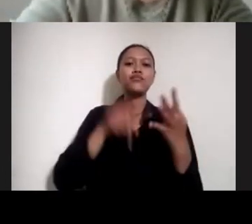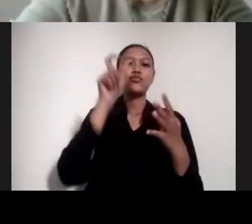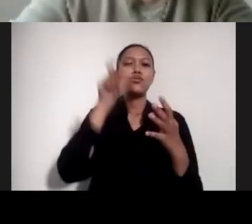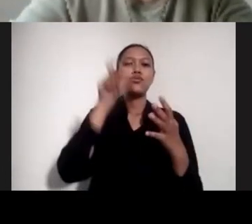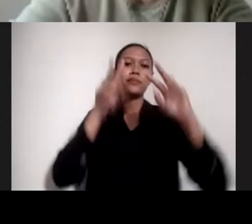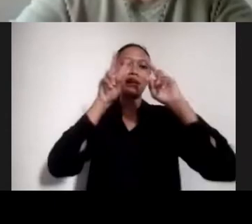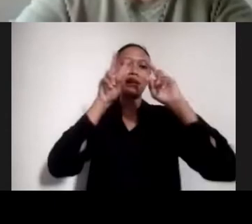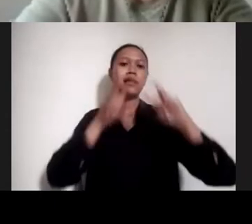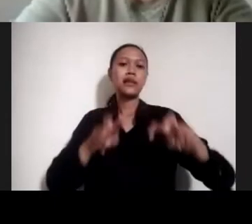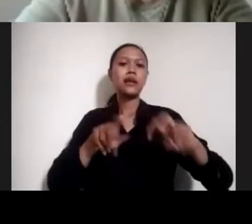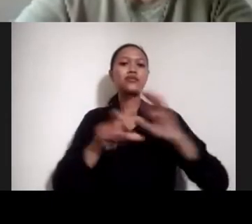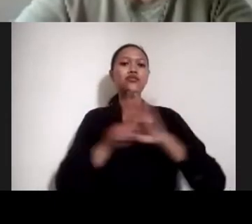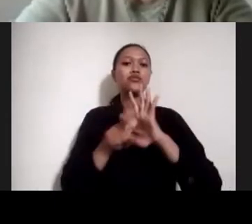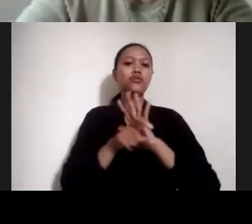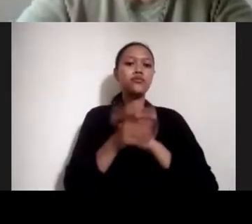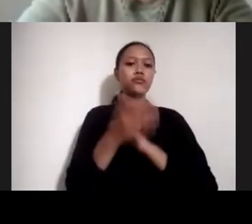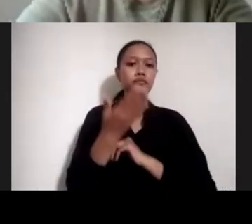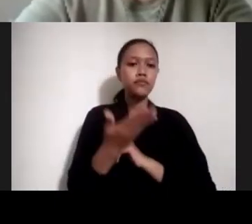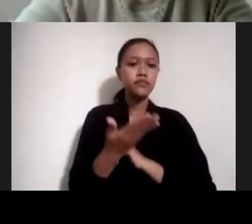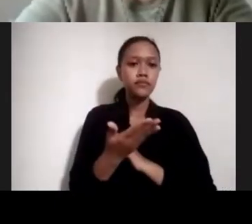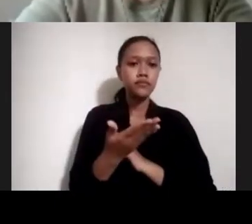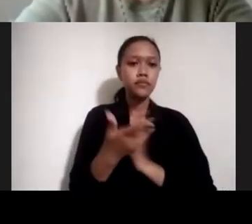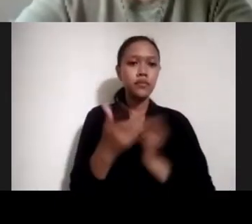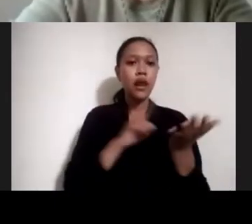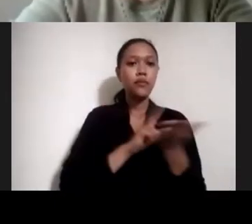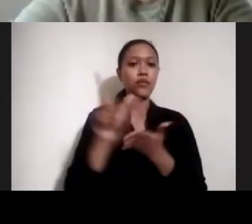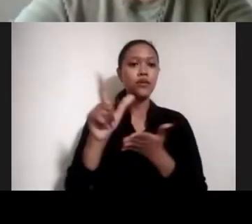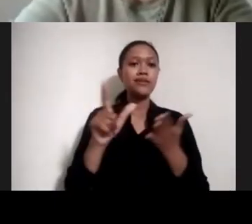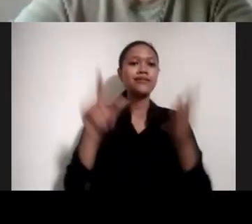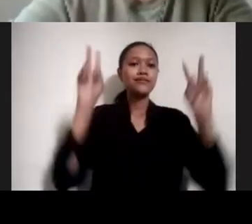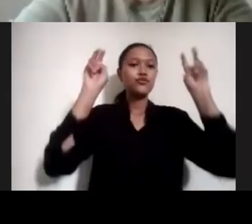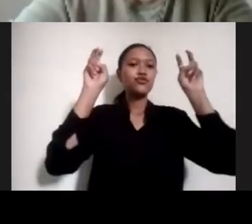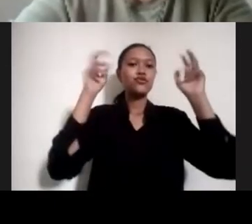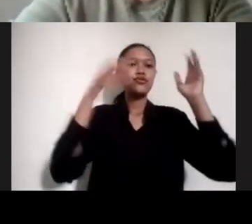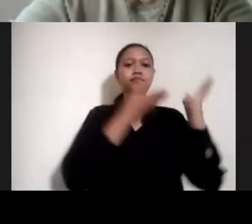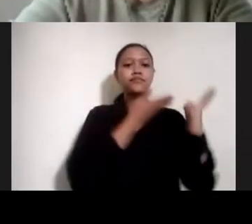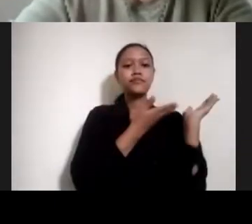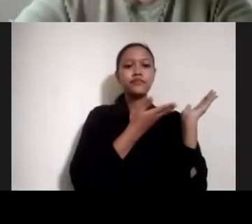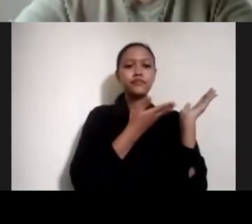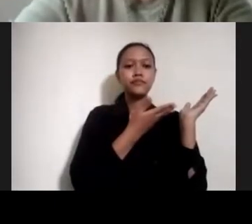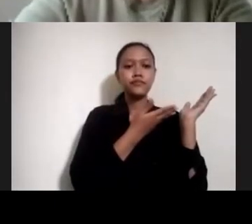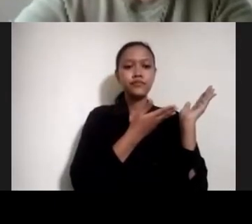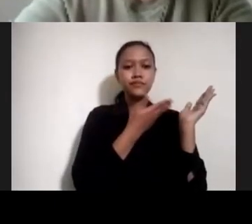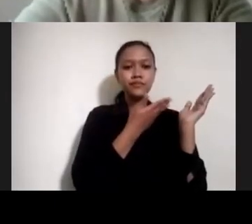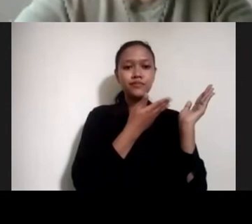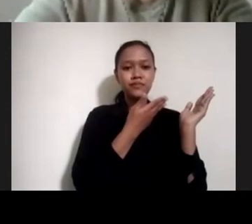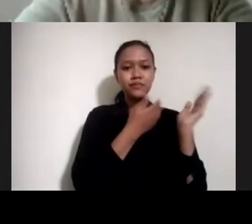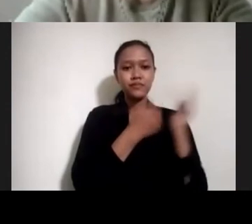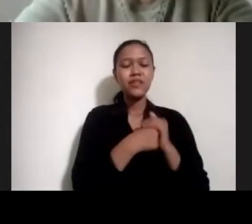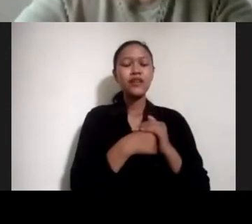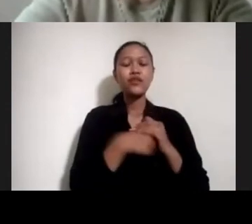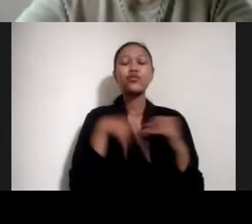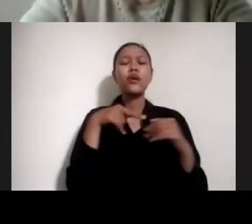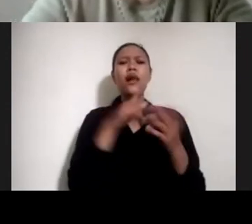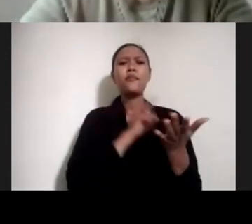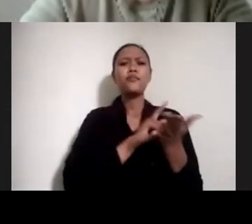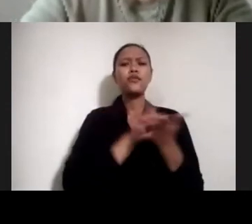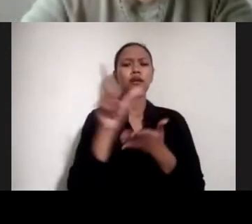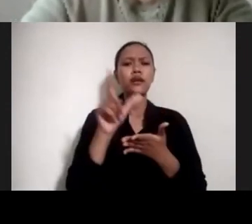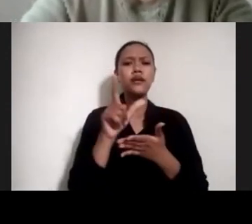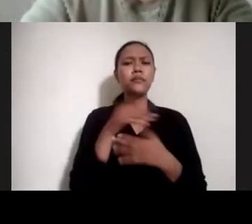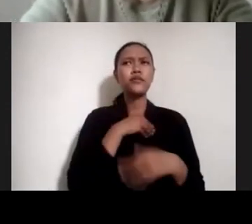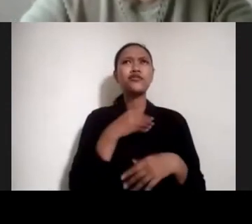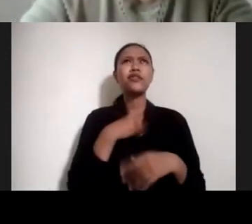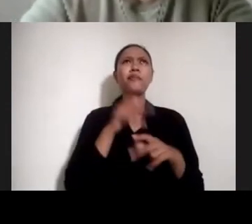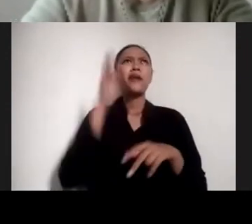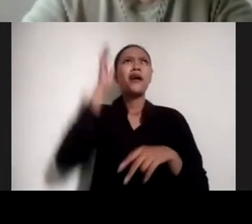laporannya judulnya seandainya aku seorang kurir. Jadi ini laporan mengibarkan kalau aku misalnya jadi kurir